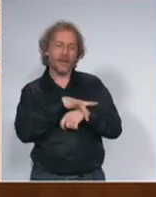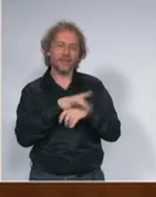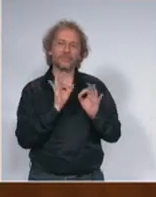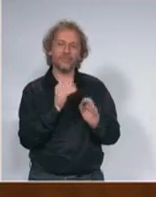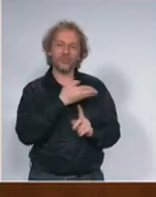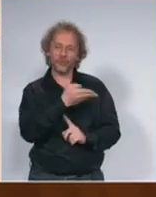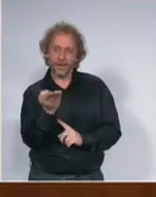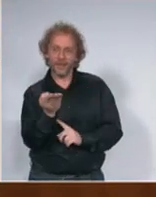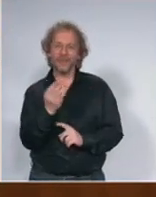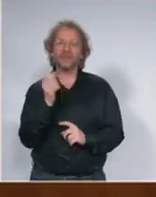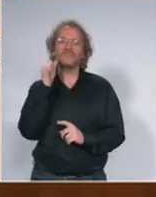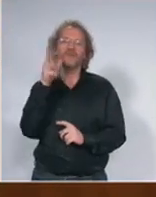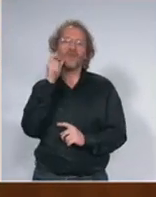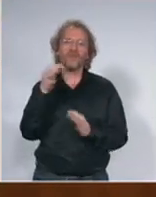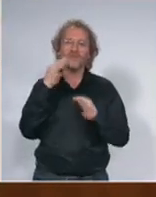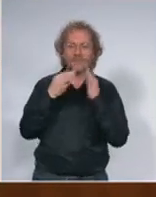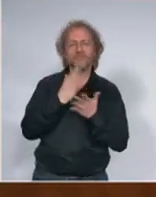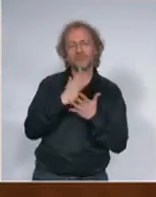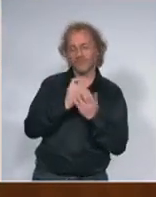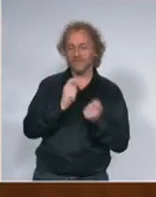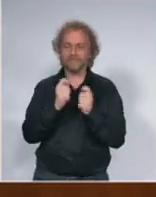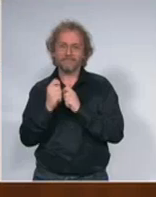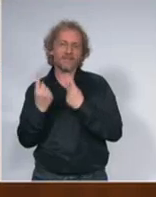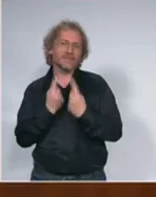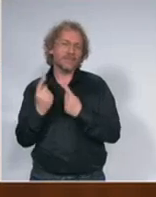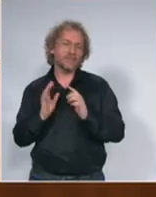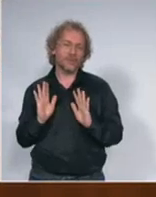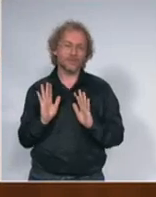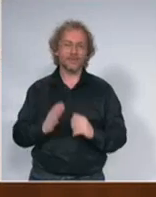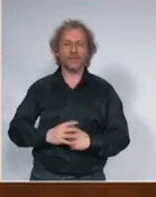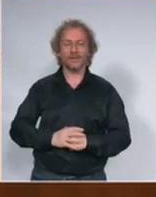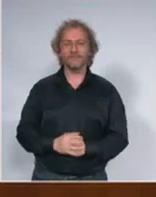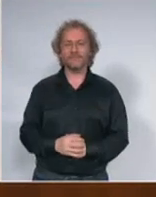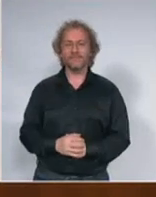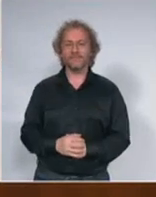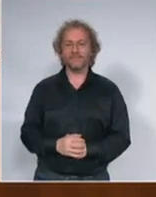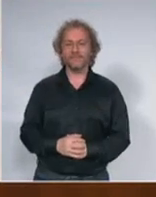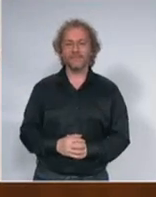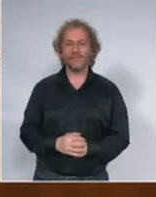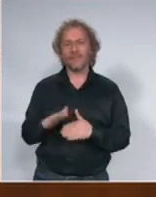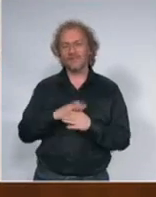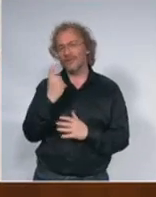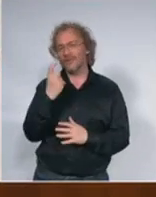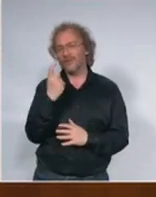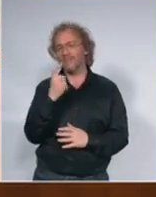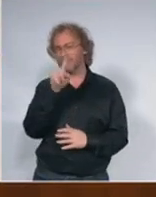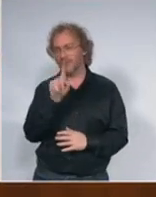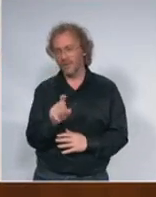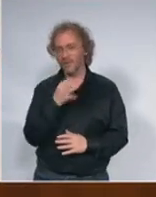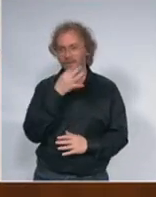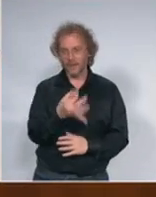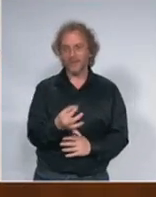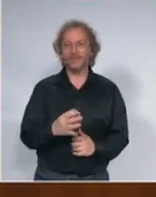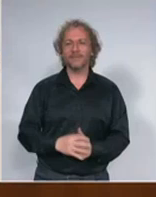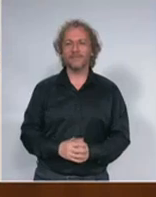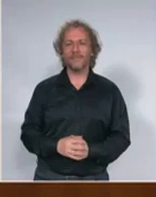tog epidemije će se prilagođavati situacije izredite još jedno pitanje samo ako možemo dođemo na red kineska državna televizija